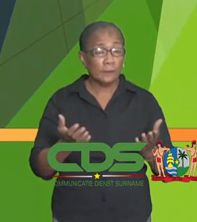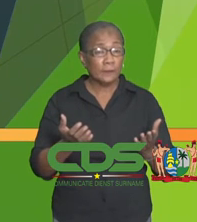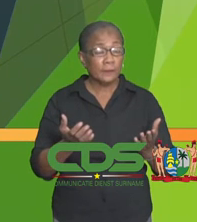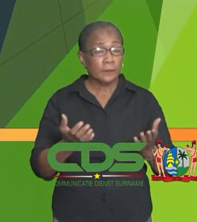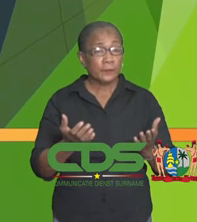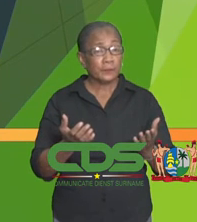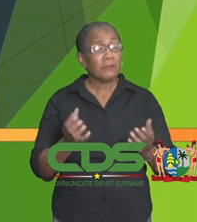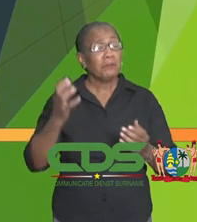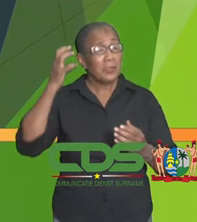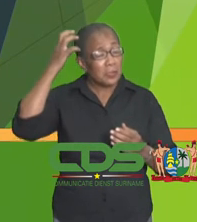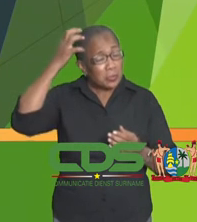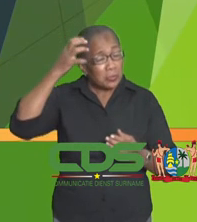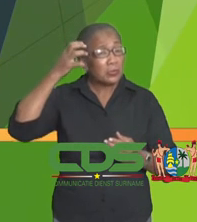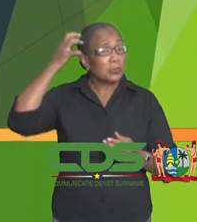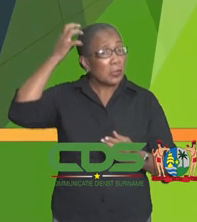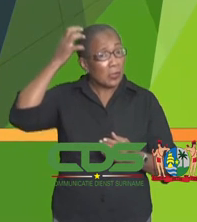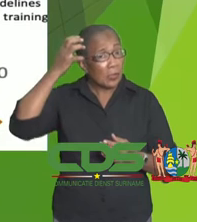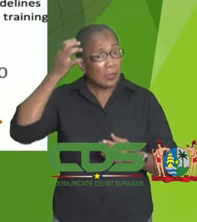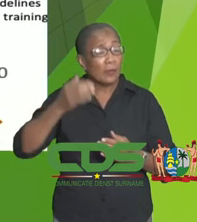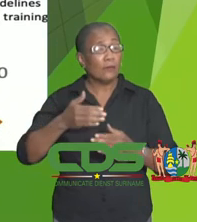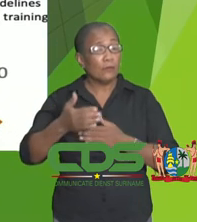voor covid.